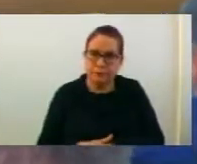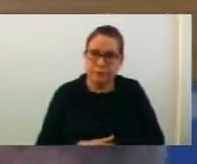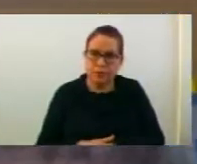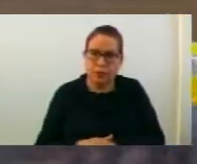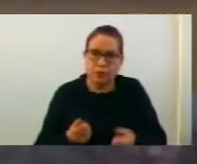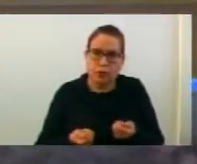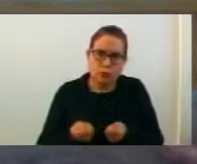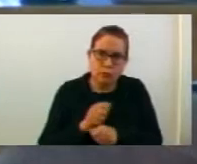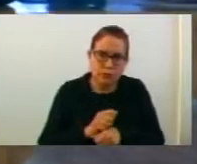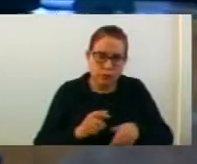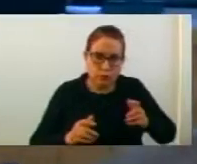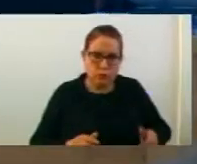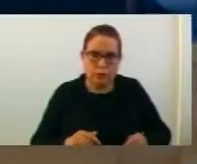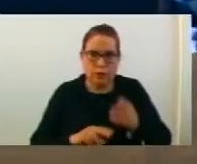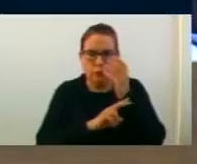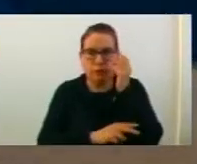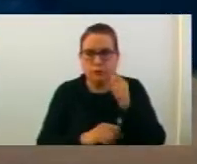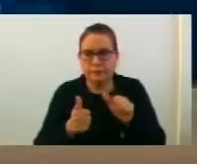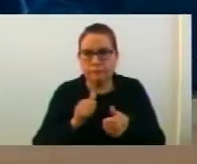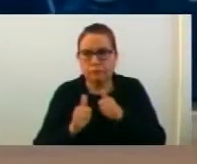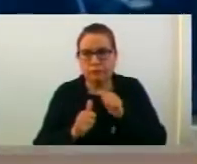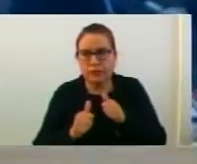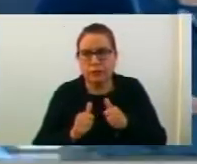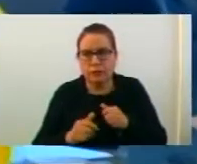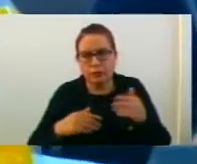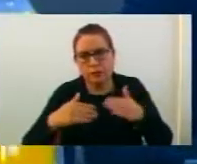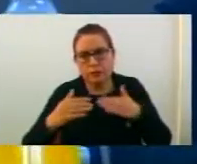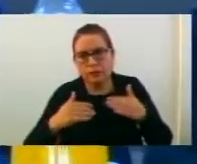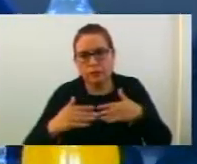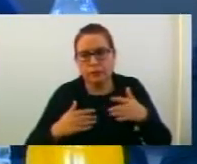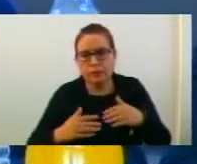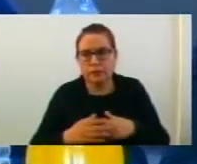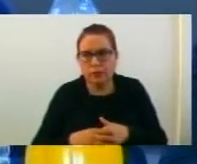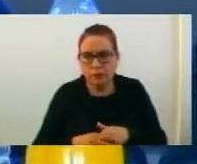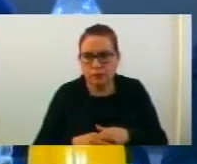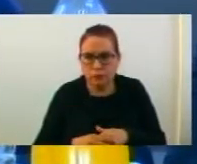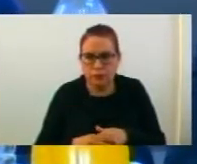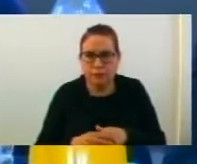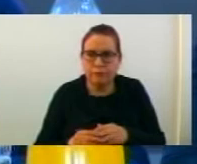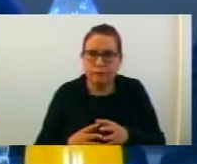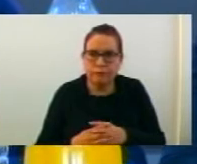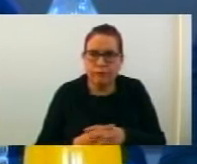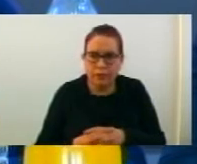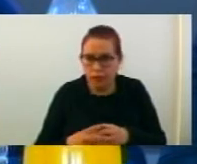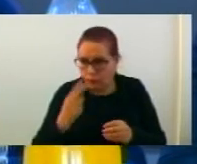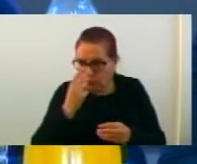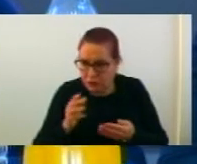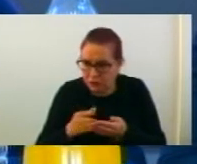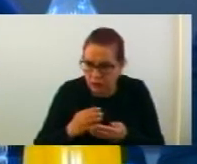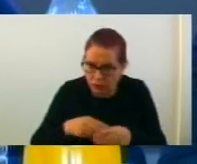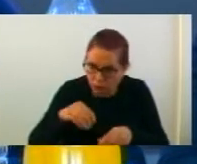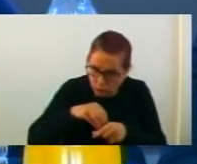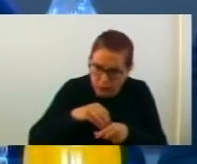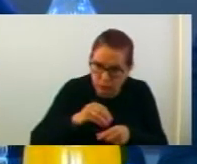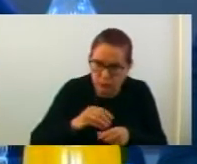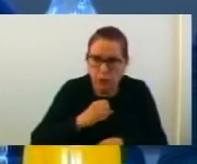Комисијата за култура, образование и спорт. На седницата што се одржа на 23.2.2018 година, го разгледа анексот на годишната